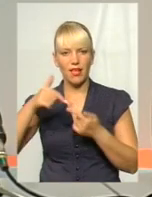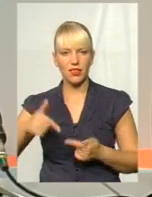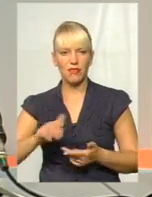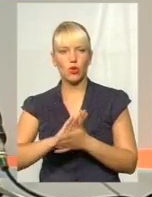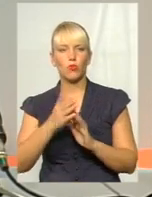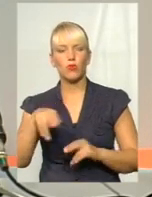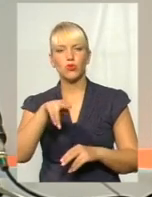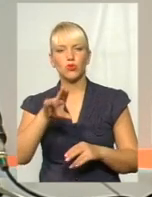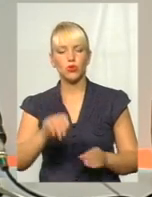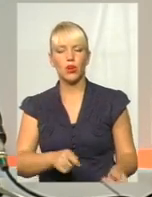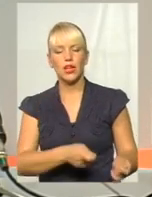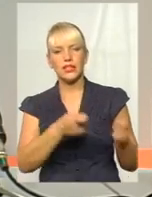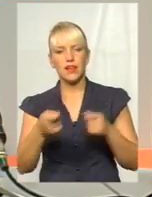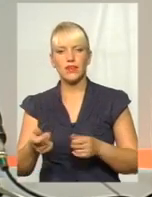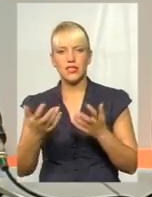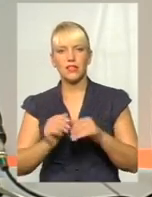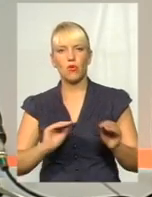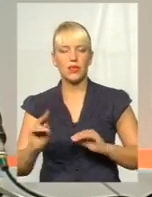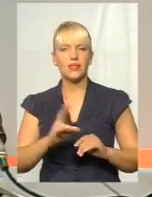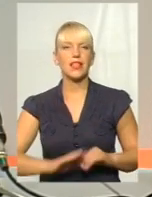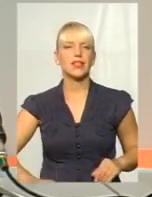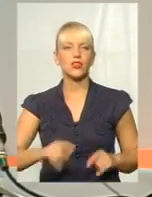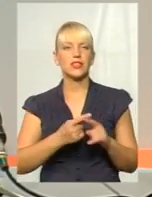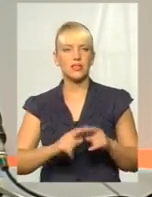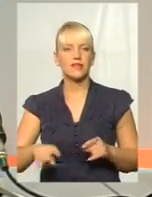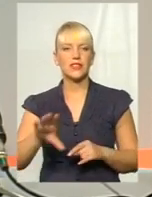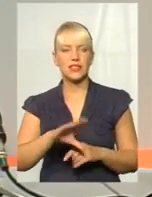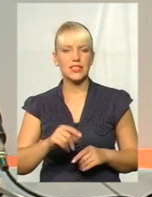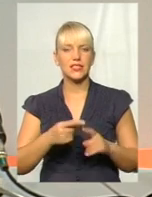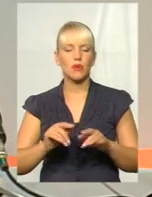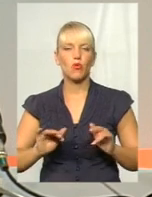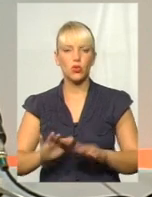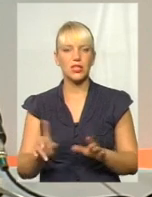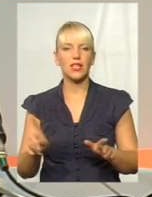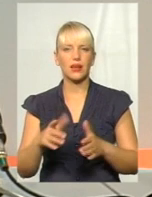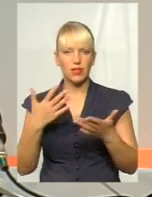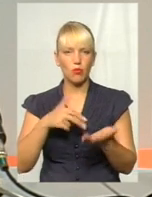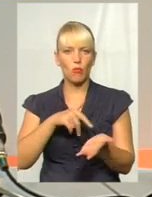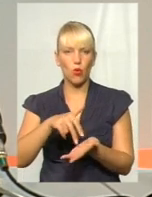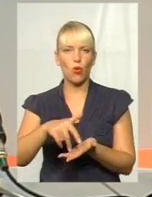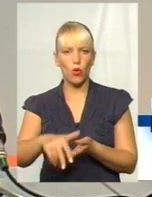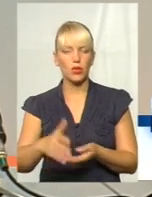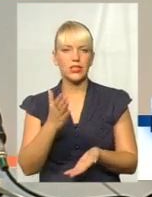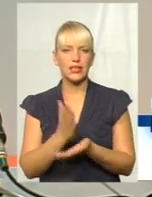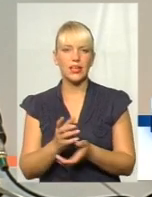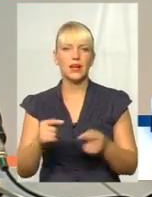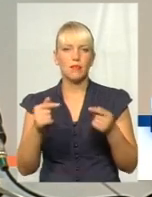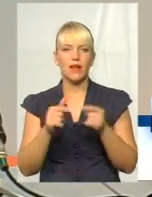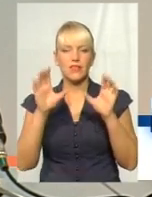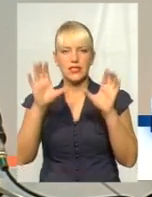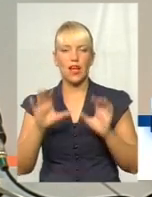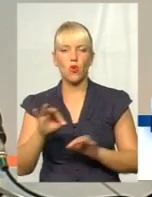обладнання на територію. Це все також процес, який він проходить. Є певні законопроекти, які